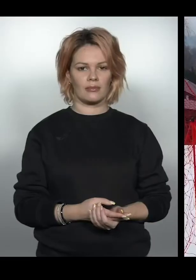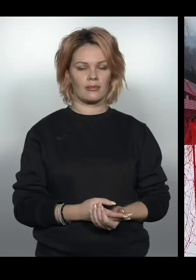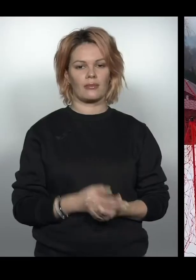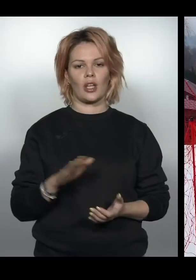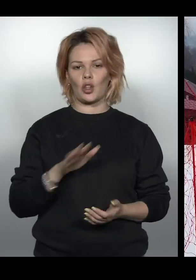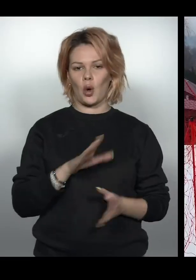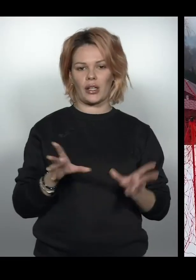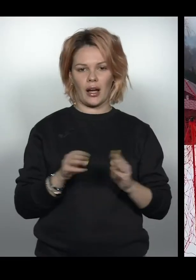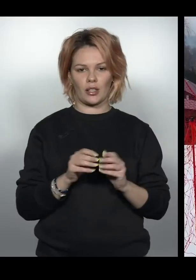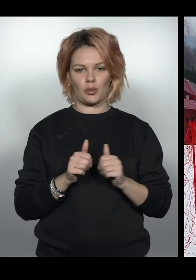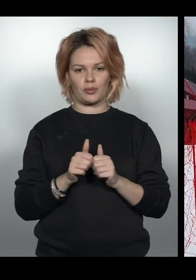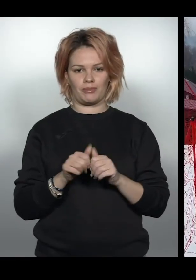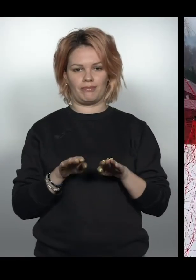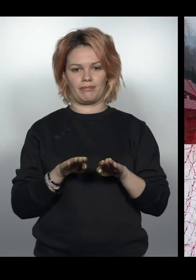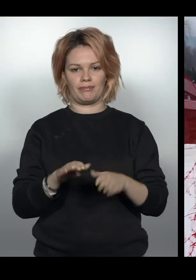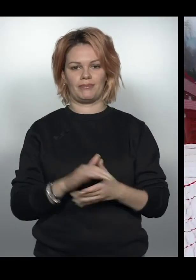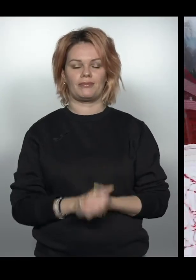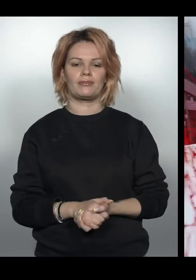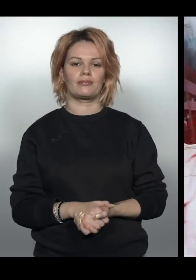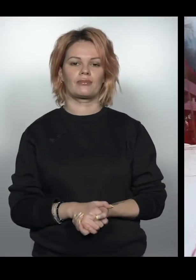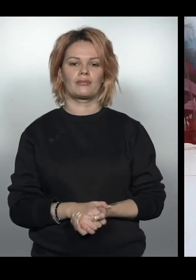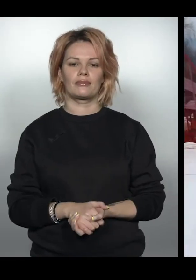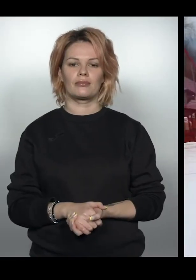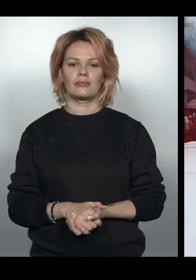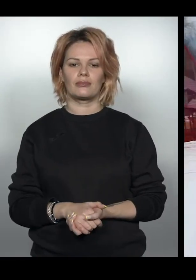Ноги разом, разом, разом, разом. Ножки разом.